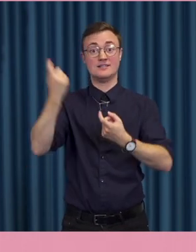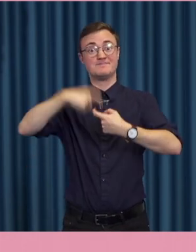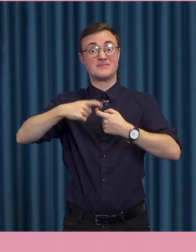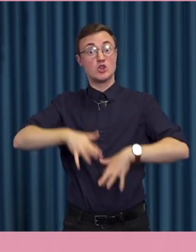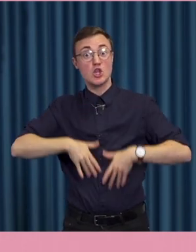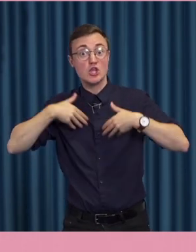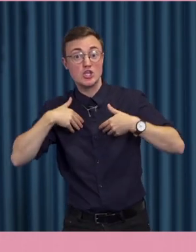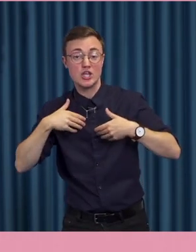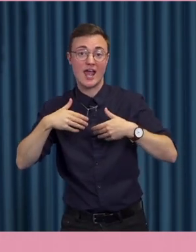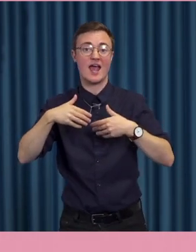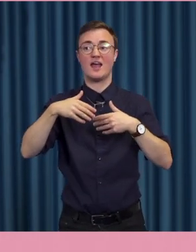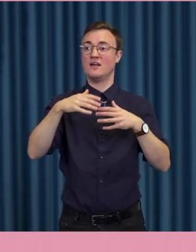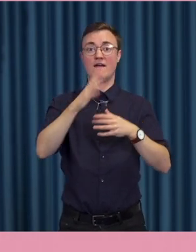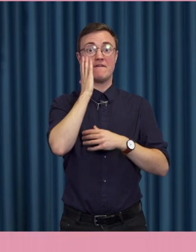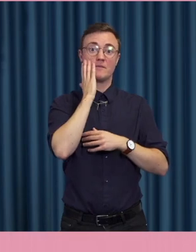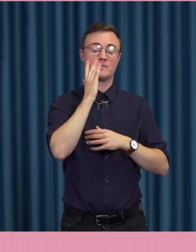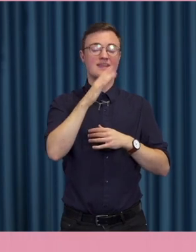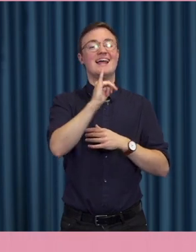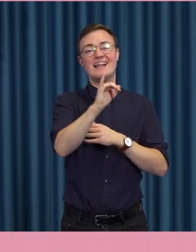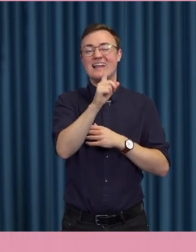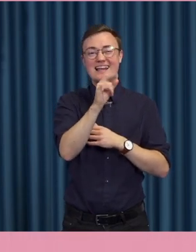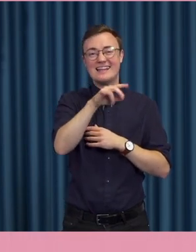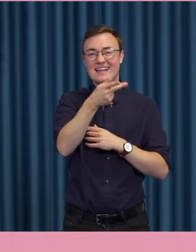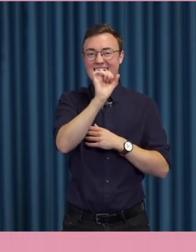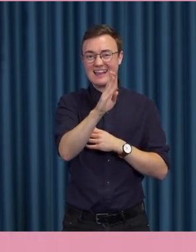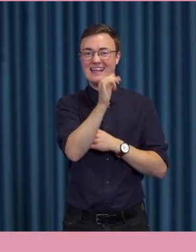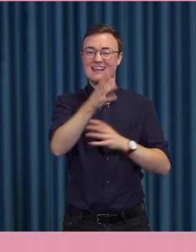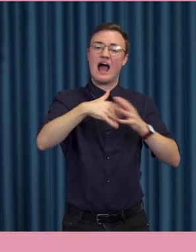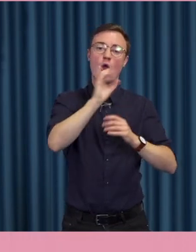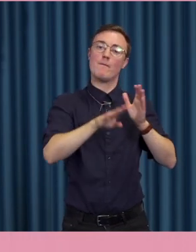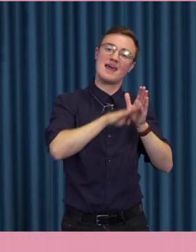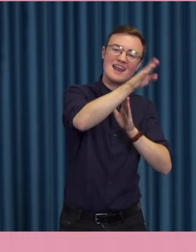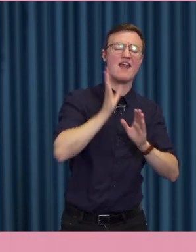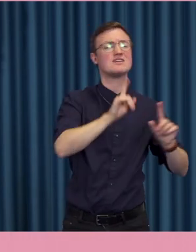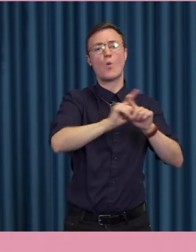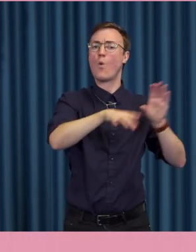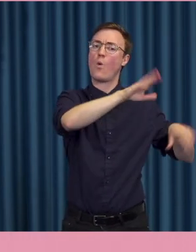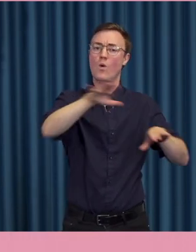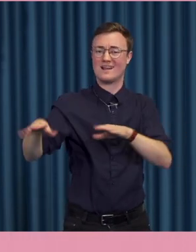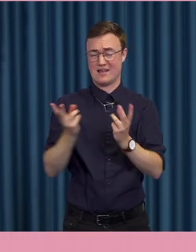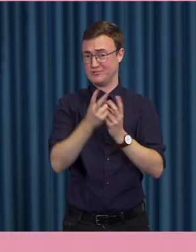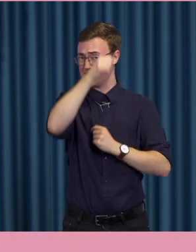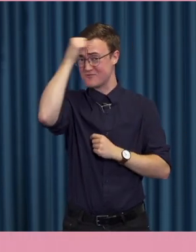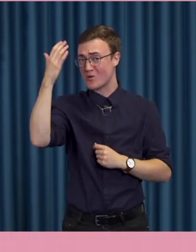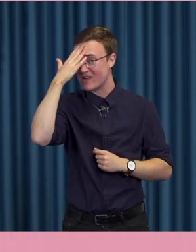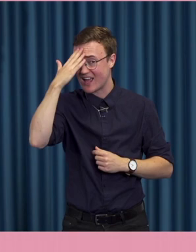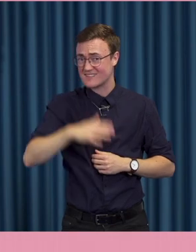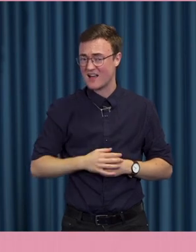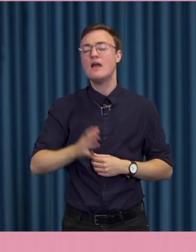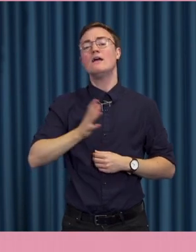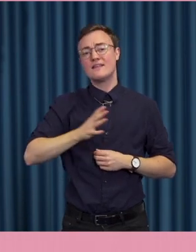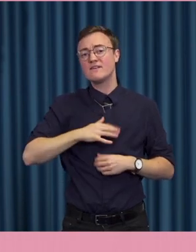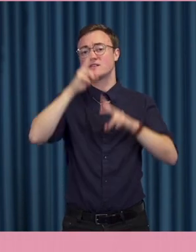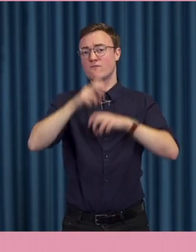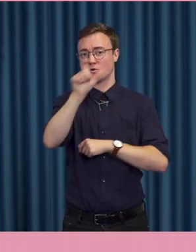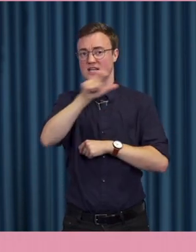LinkedIn om man försöker göra karriär eller inte alls. Forskning som försöker identifiera experimentliknande förhållanden